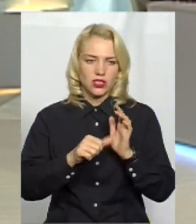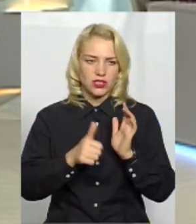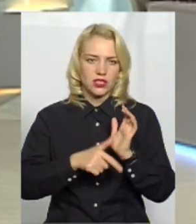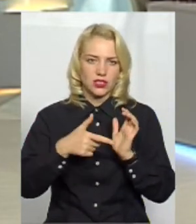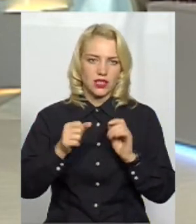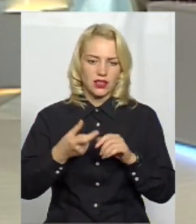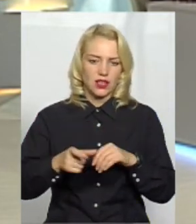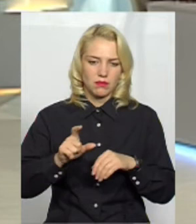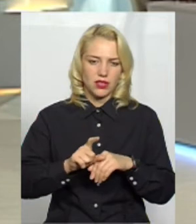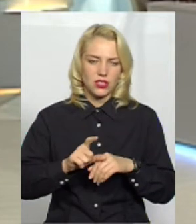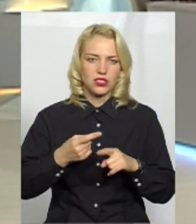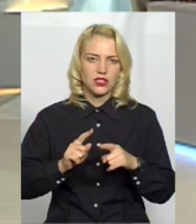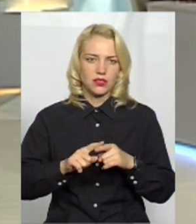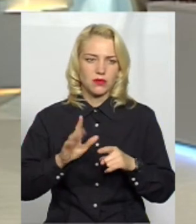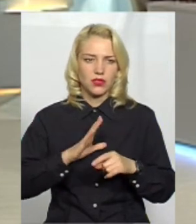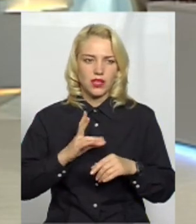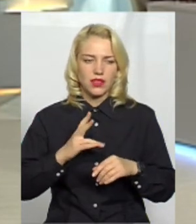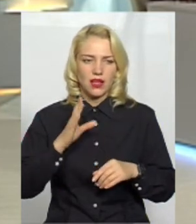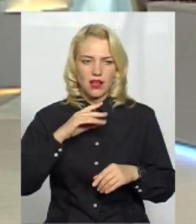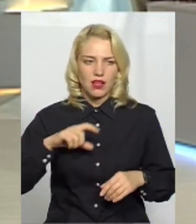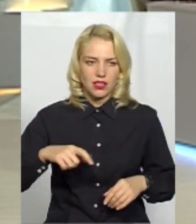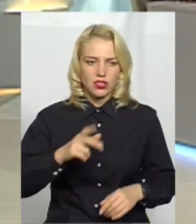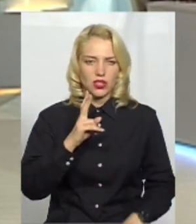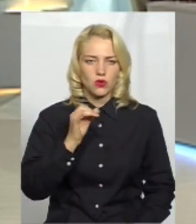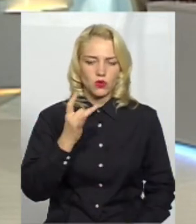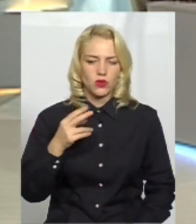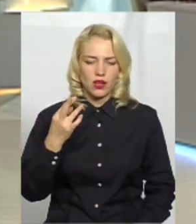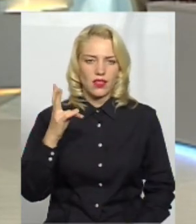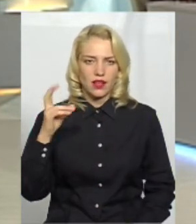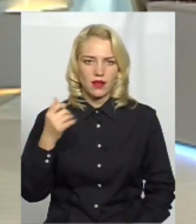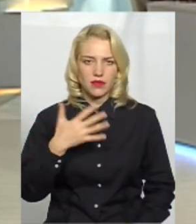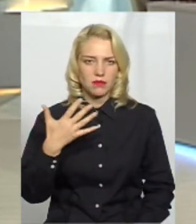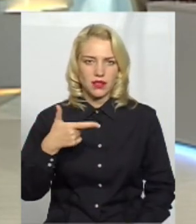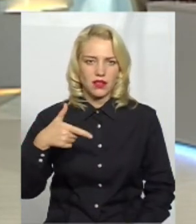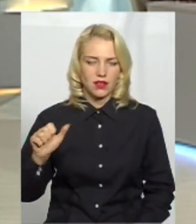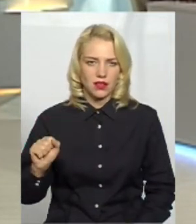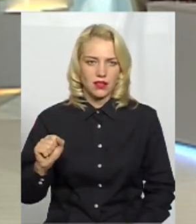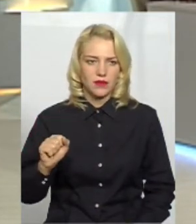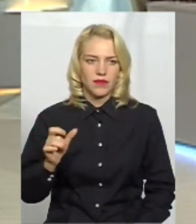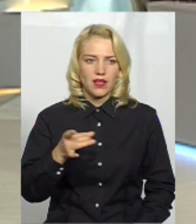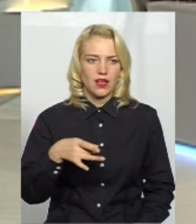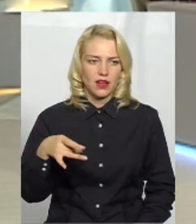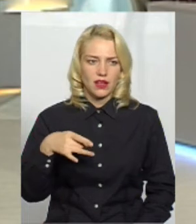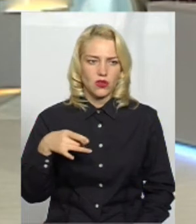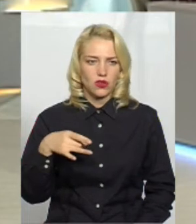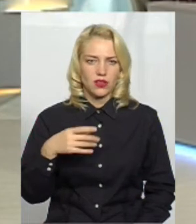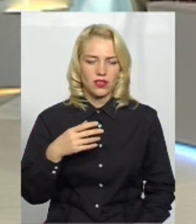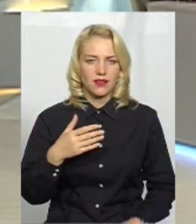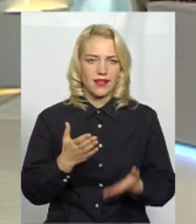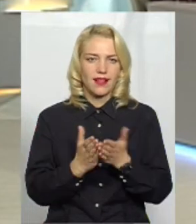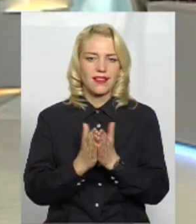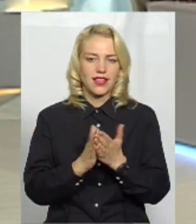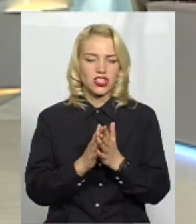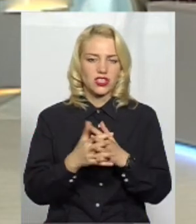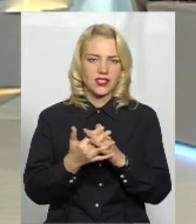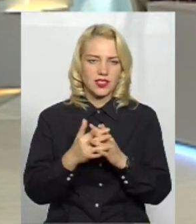ділянка, яка була відведена, це на річці Кудрінка, це заплава річки Кудрінка, 55 гектарів, мікрорайон, ми знаємо, книжківці і